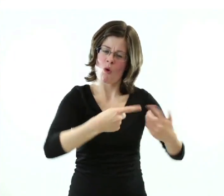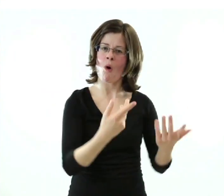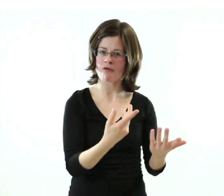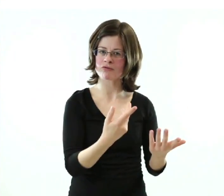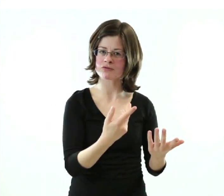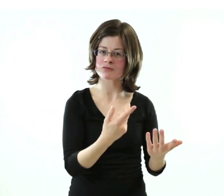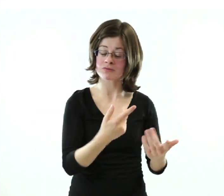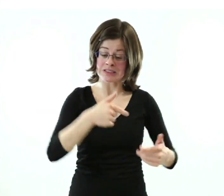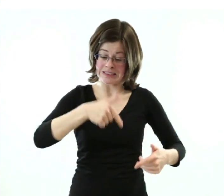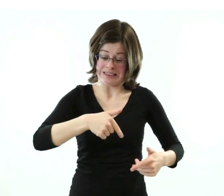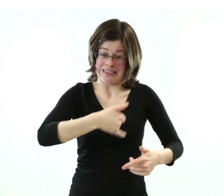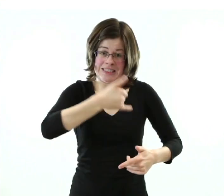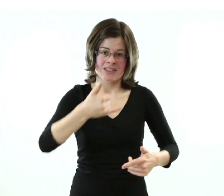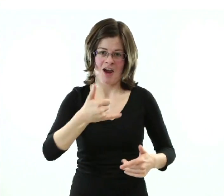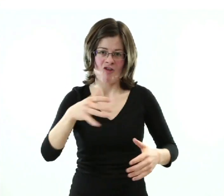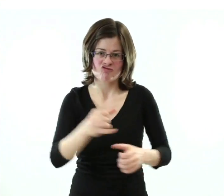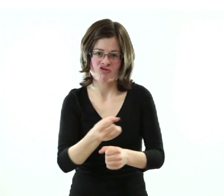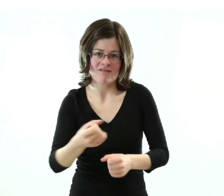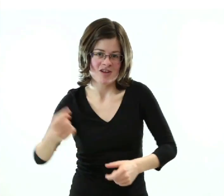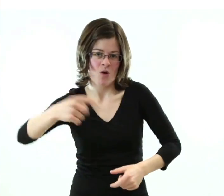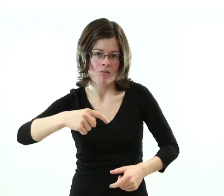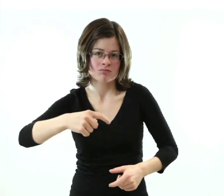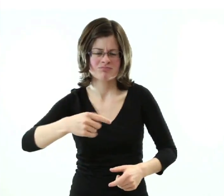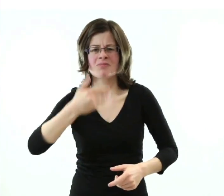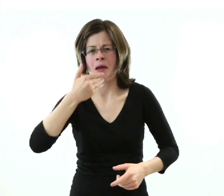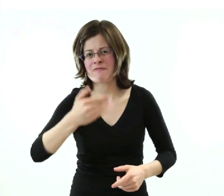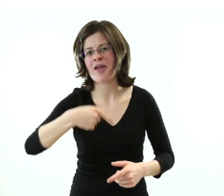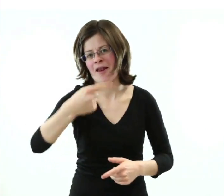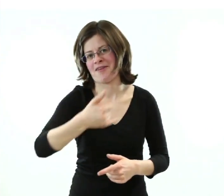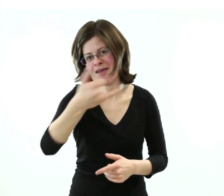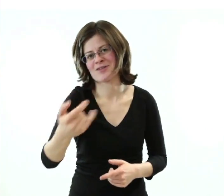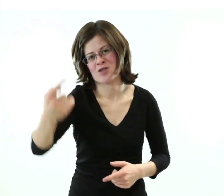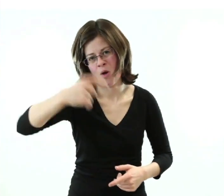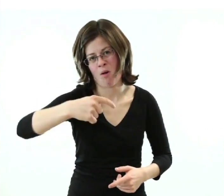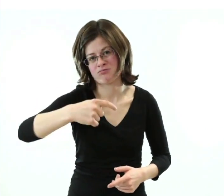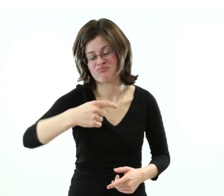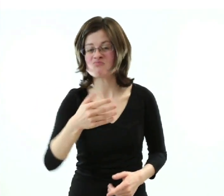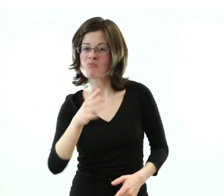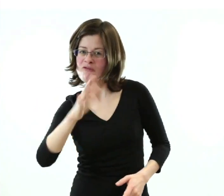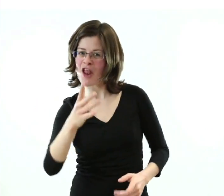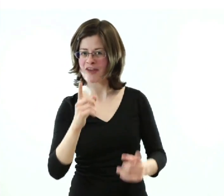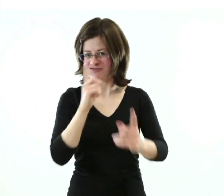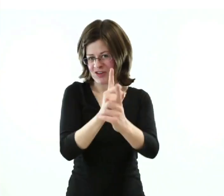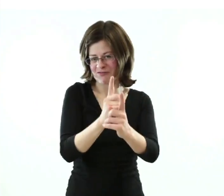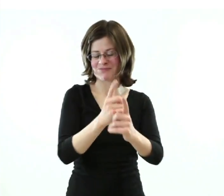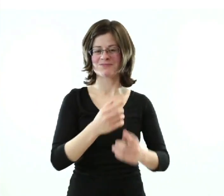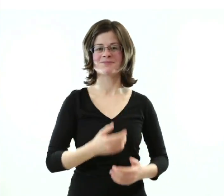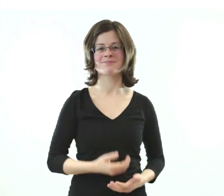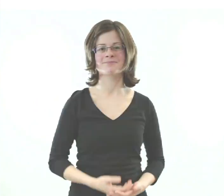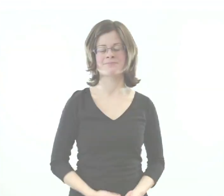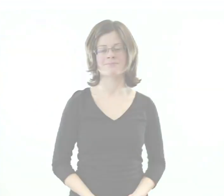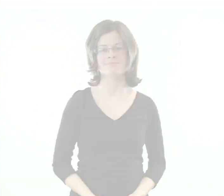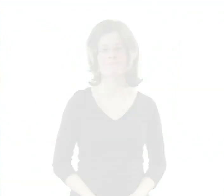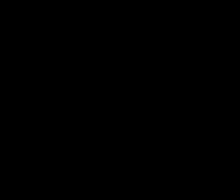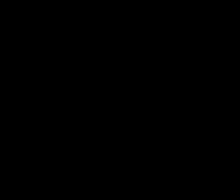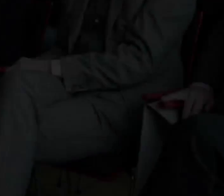kann nur sagen, wer es dieses Jahr nicht geschafft hat, zur Buchmesse zu kommen, muss es auf jeden Fall im nächsten Jahr versuchen. Ich freue mich jedenfalls, wenn wir uns hier wiedersehen würden.